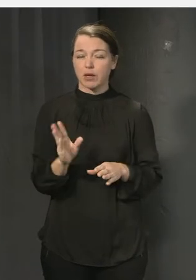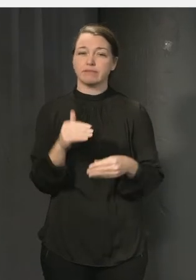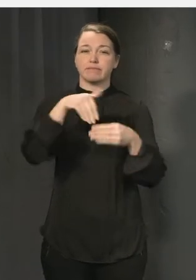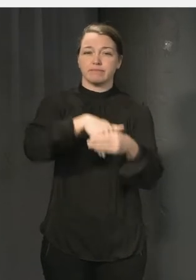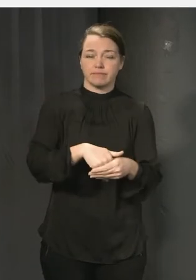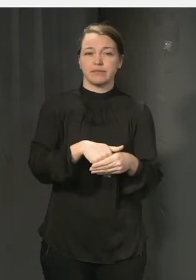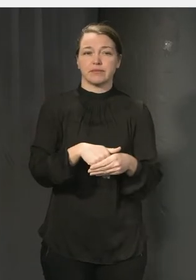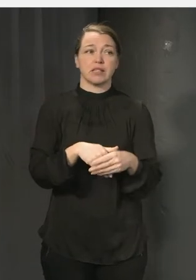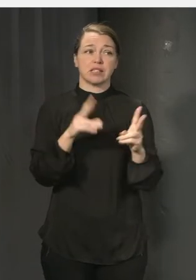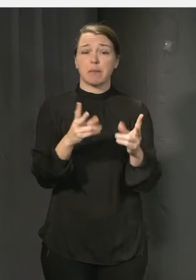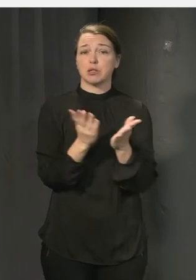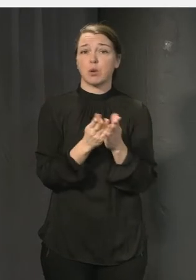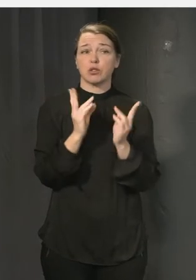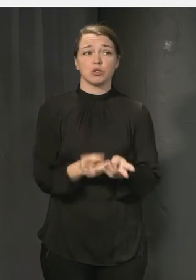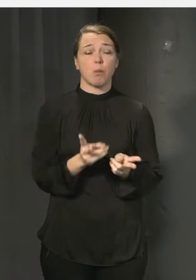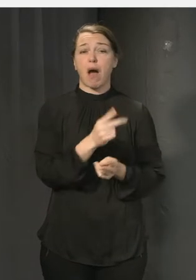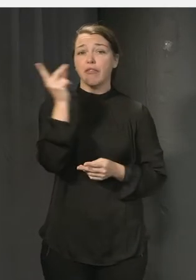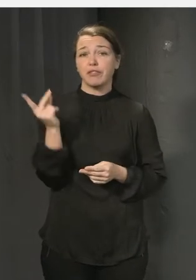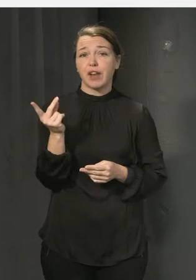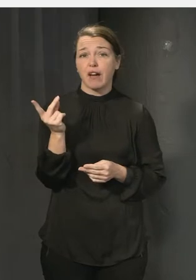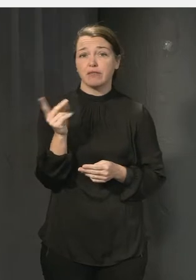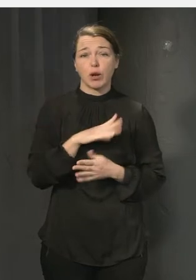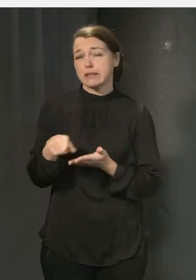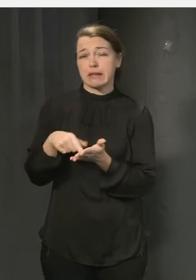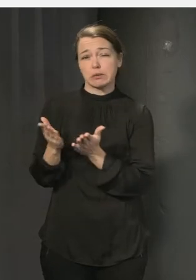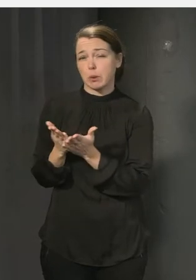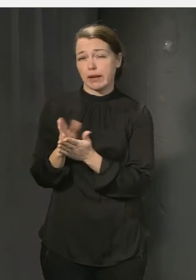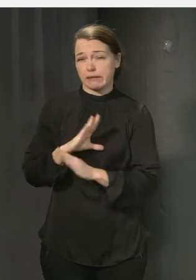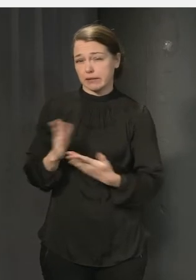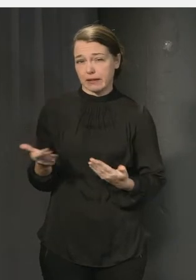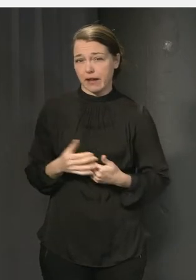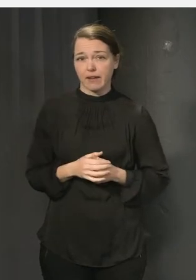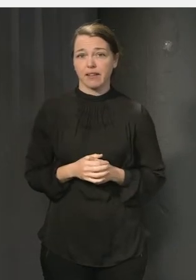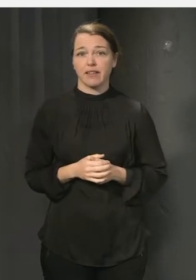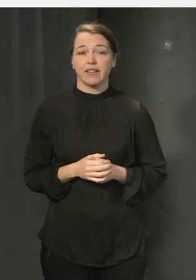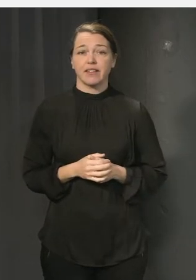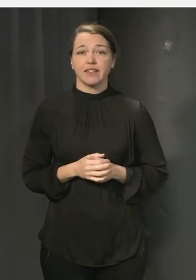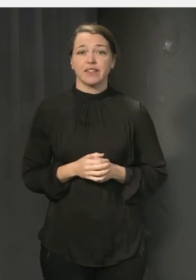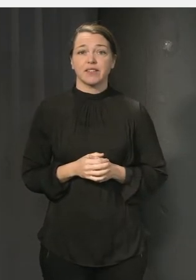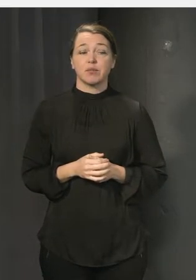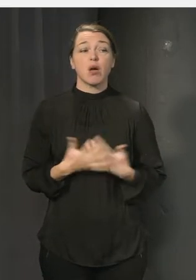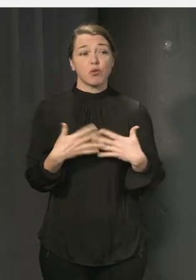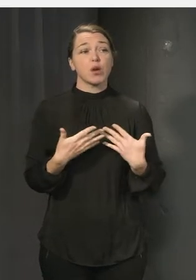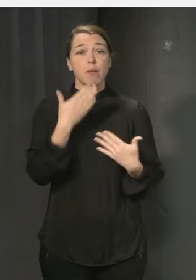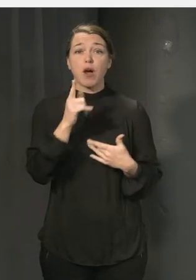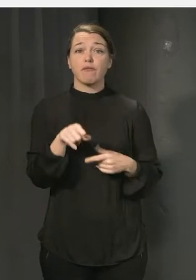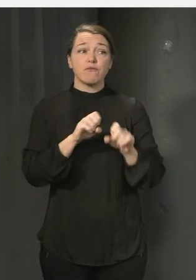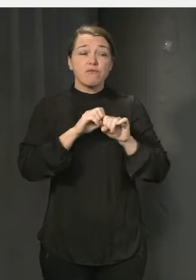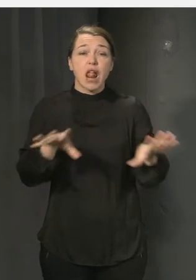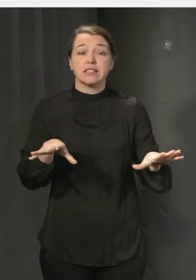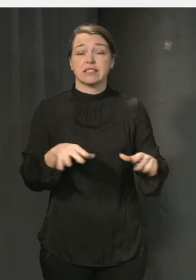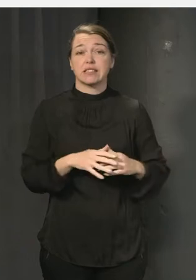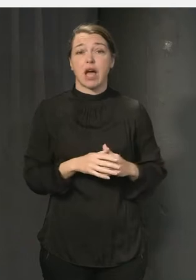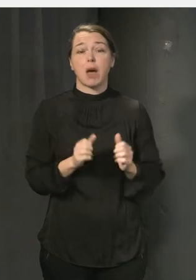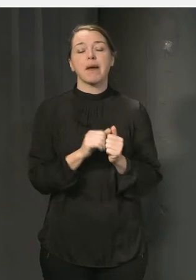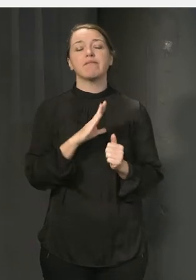samma skola som alla andra barn och det fungerar bra för de allra flesta men det finns också